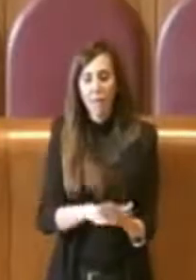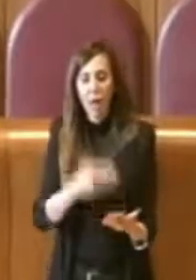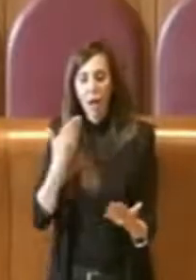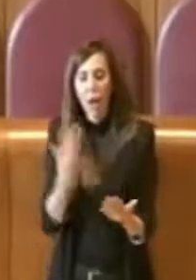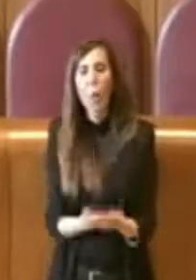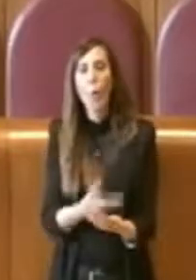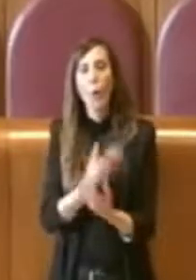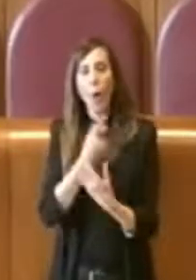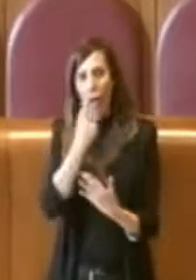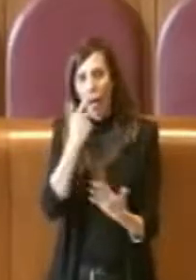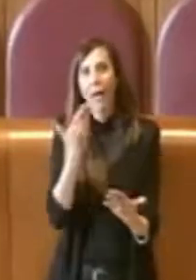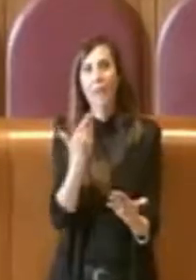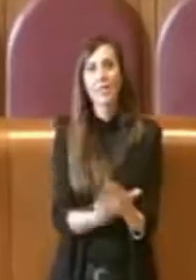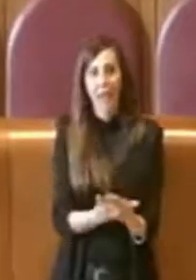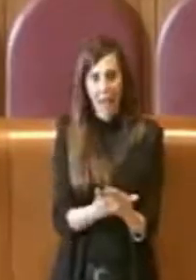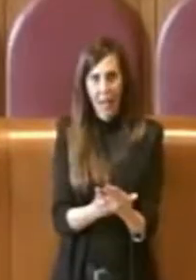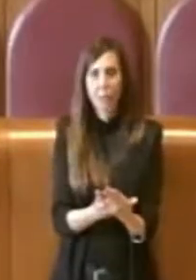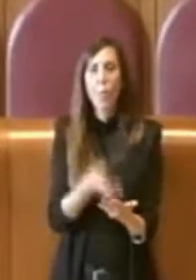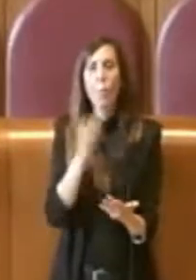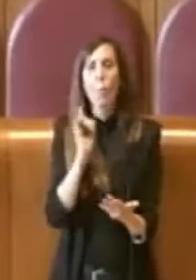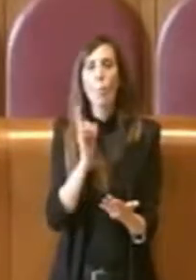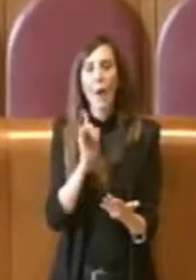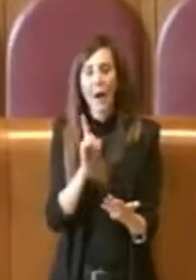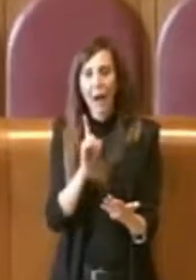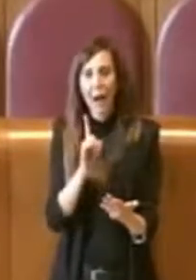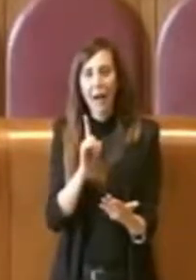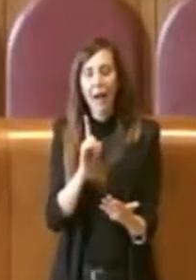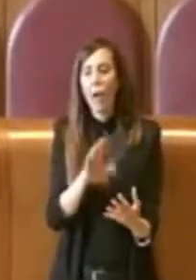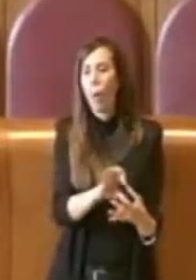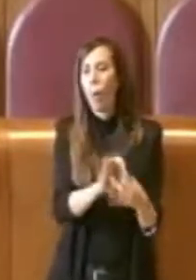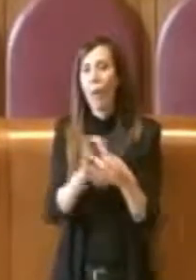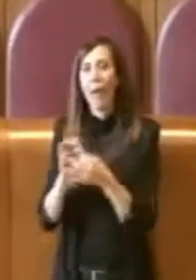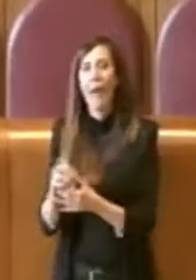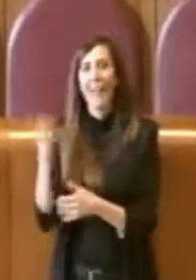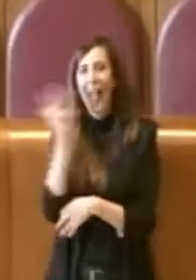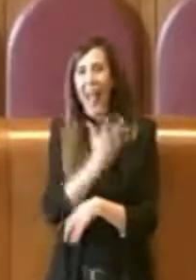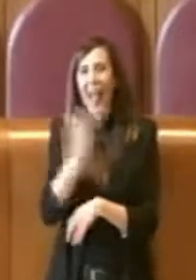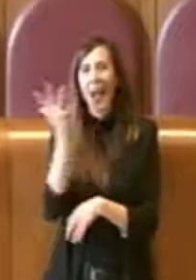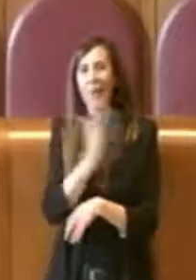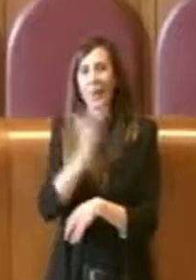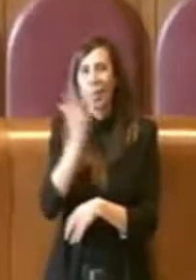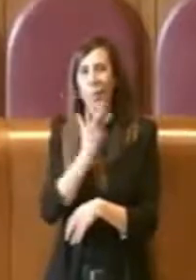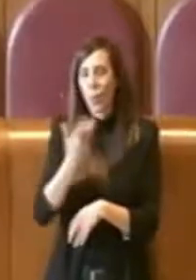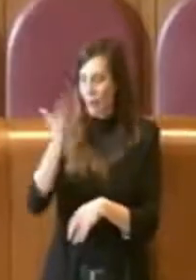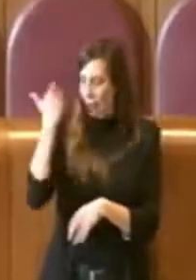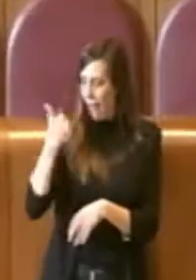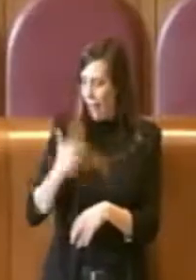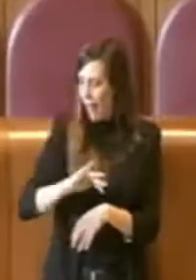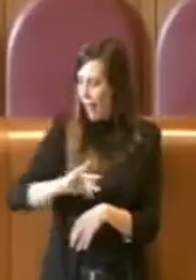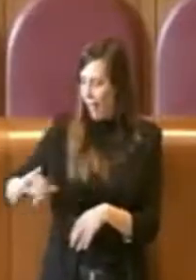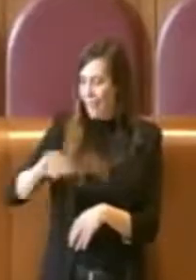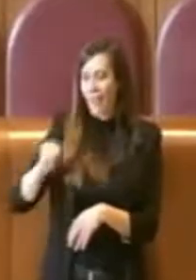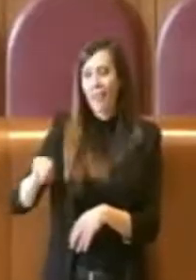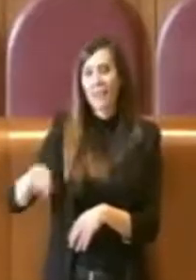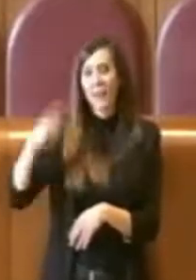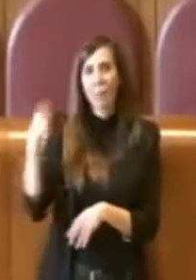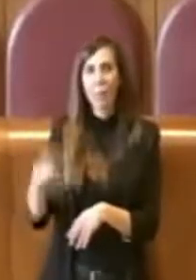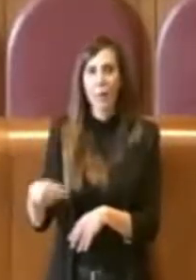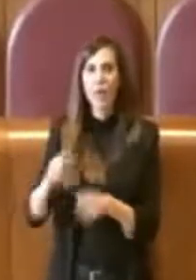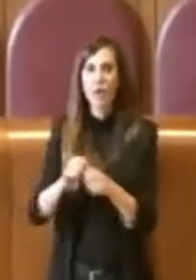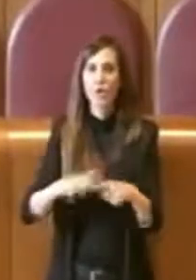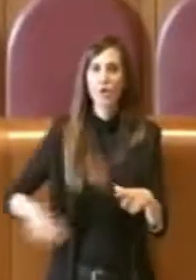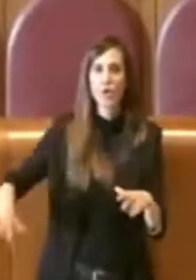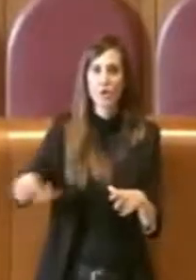centro carni è dettato dagli errori che ha commesso la destra in questa città e sono errori molto